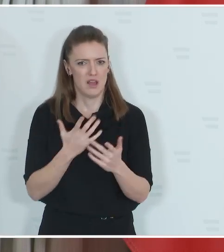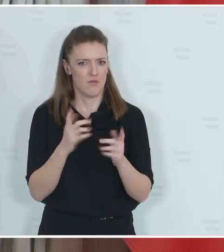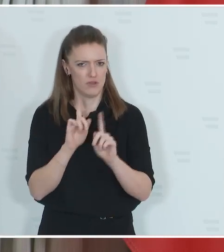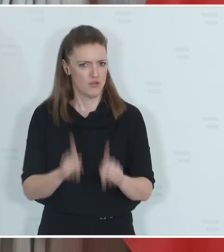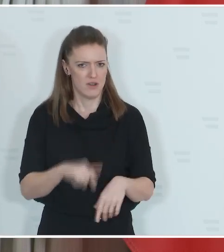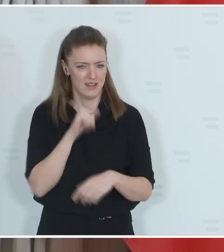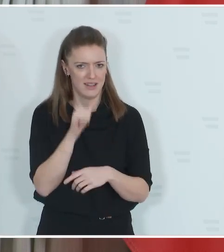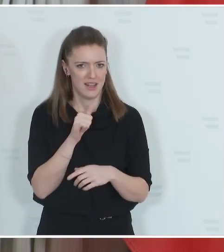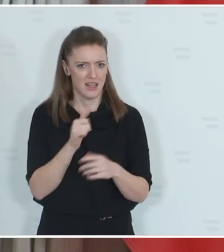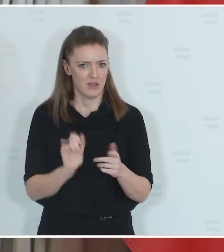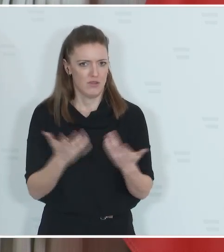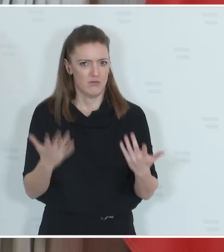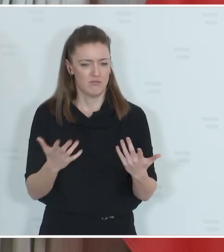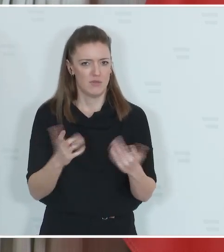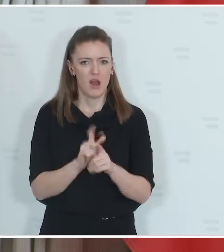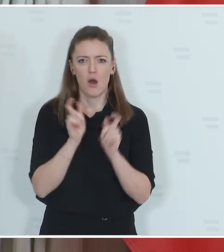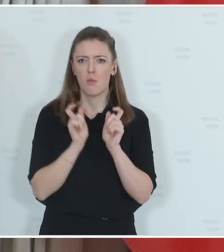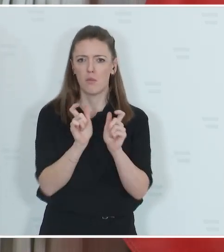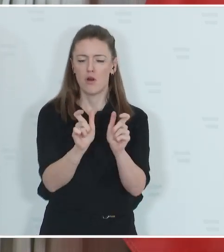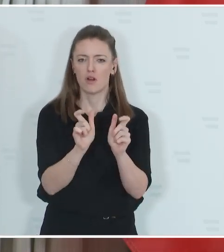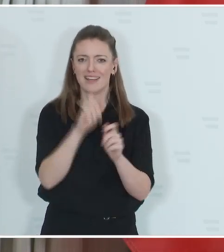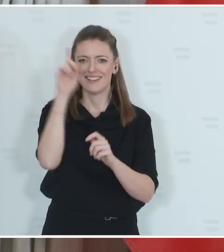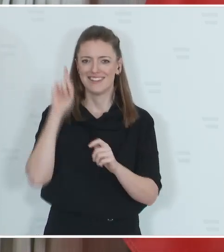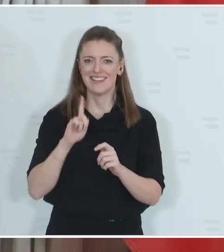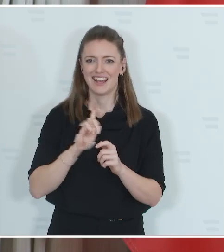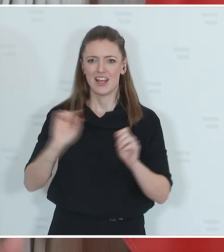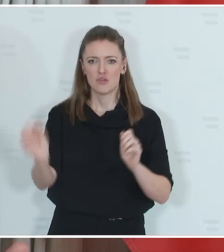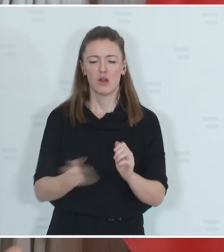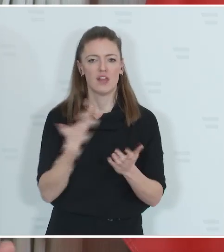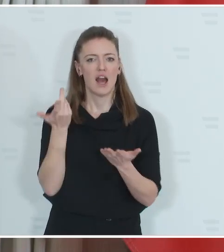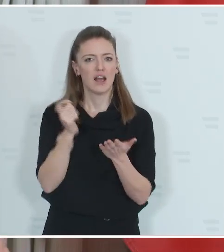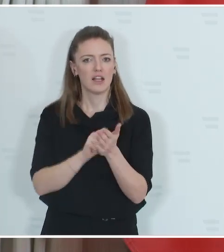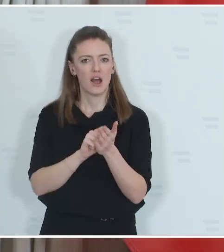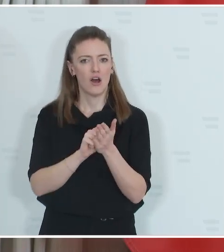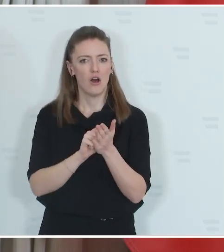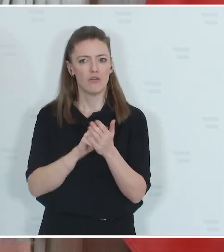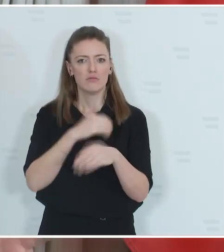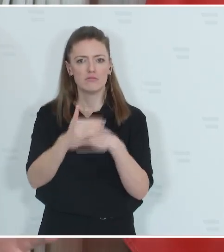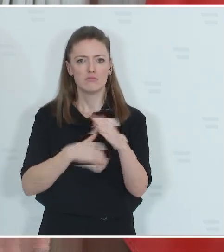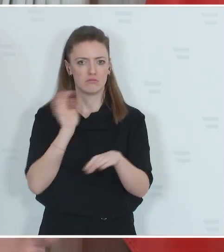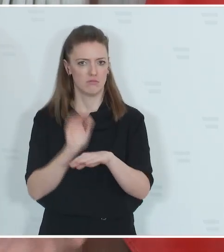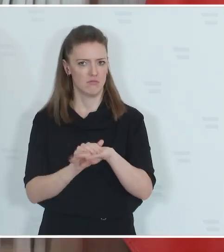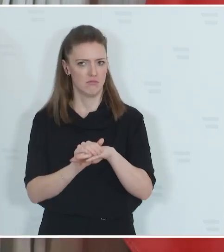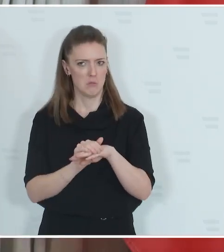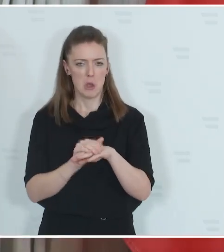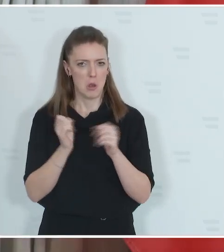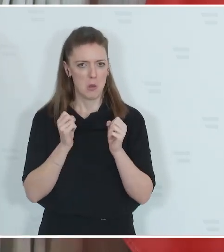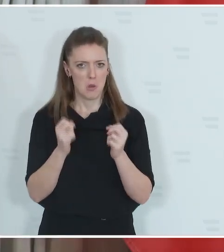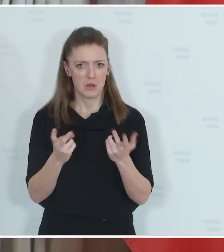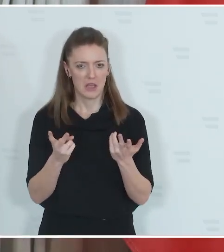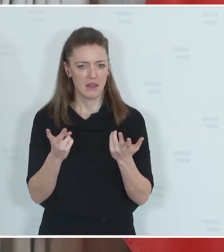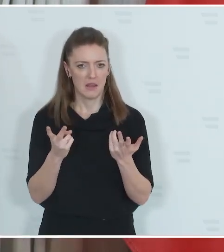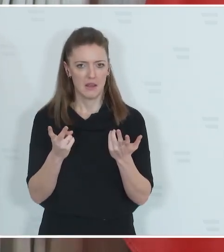sein sollte. Sie verhindern auch, dass Tiere spontan gekauft werden und dann, wenn man draufkommt, okay, ist es doch nicht